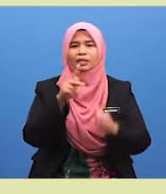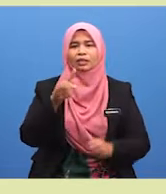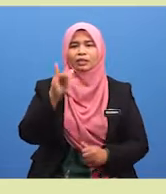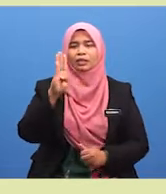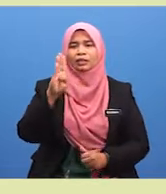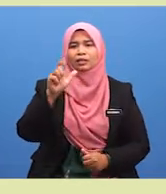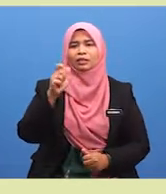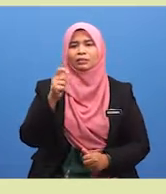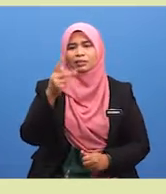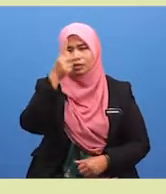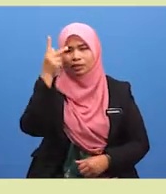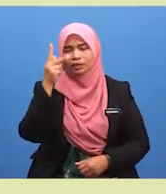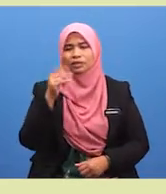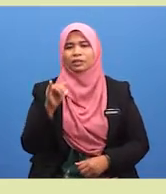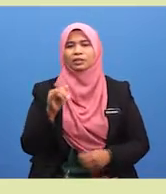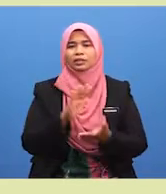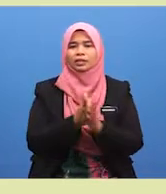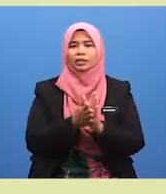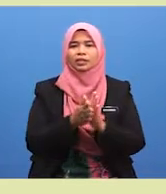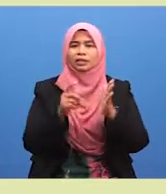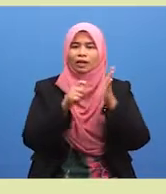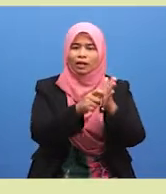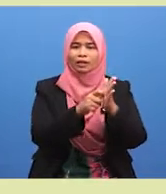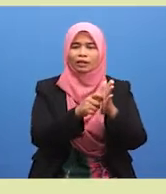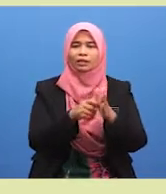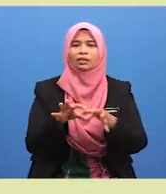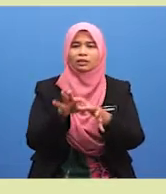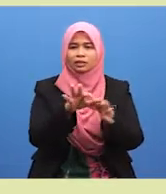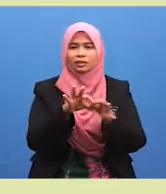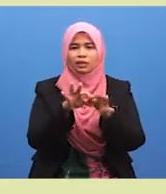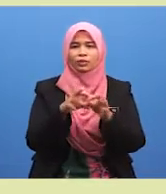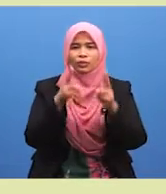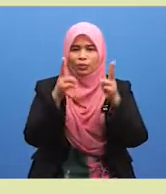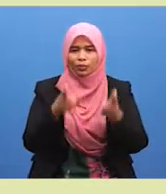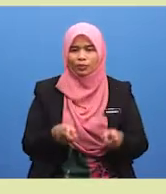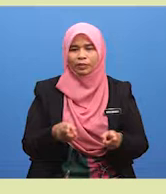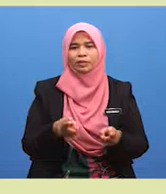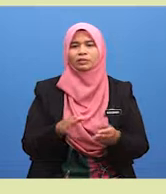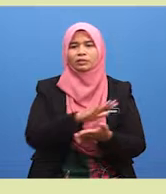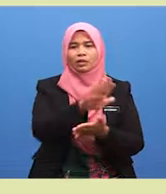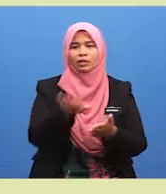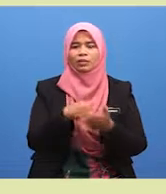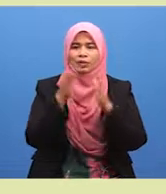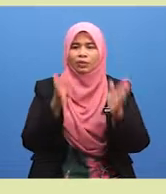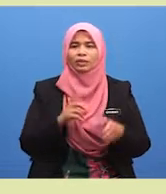ianya menjadi tanda penyatuan umat. Semua orang Islam